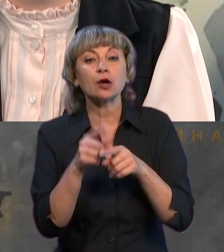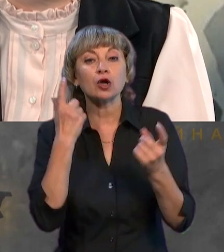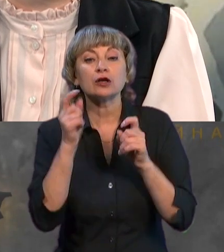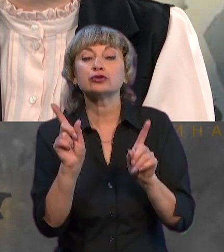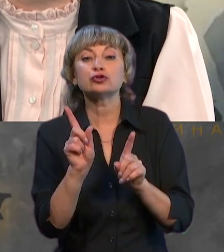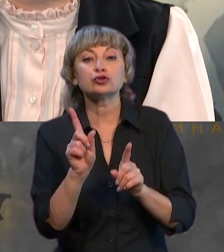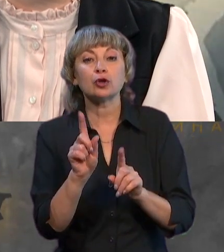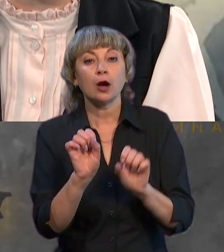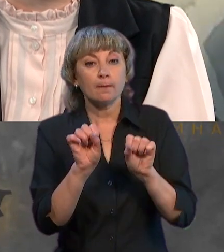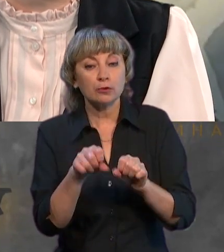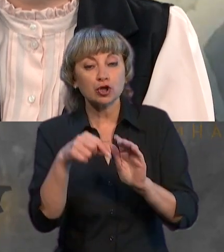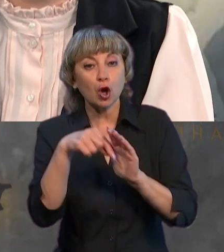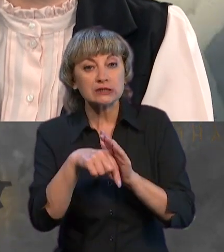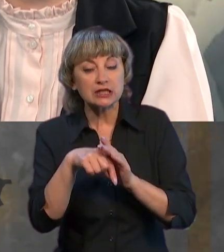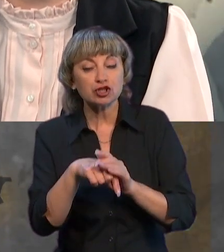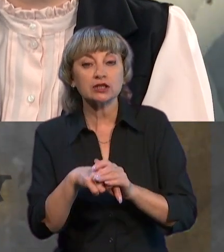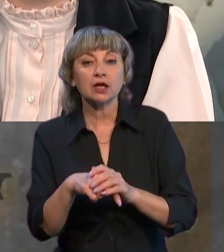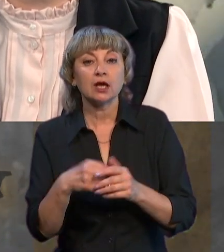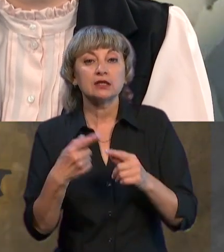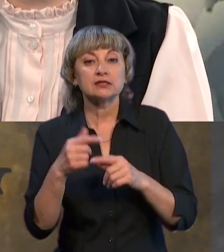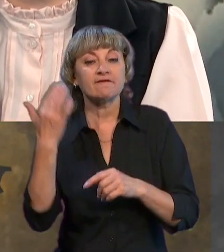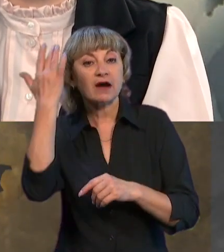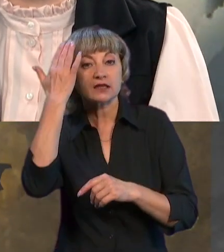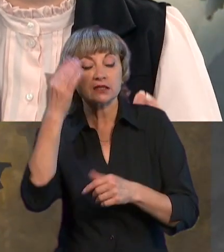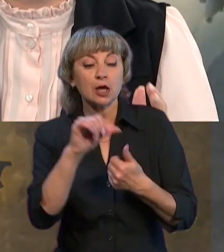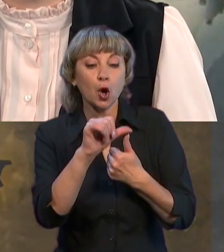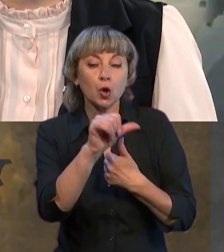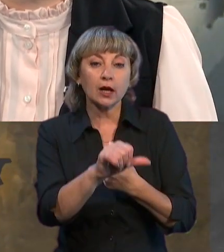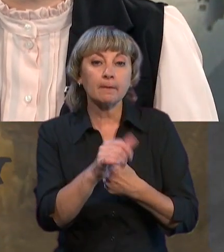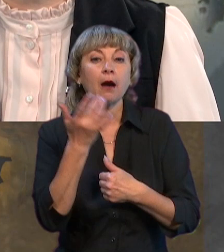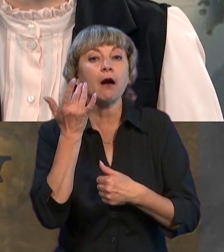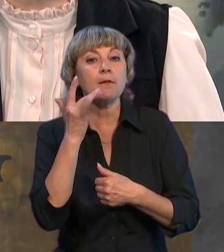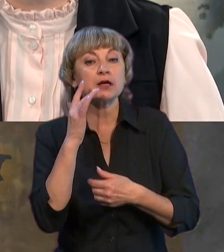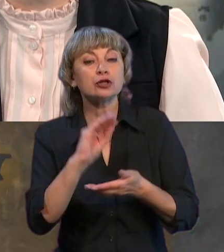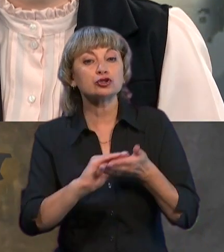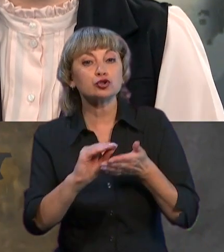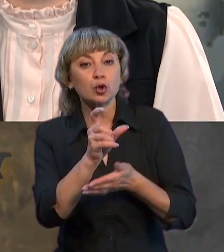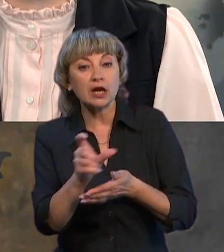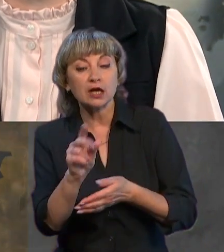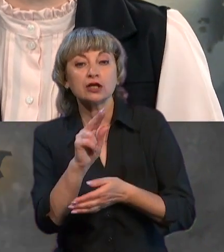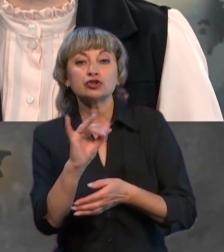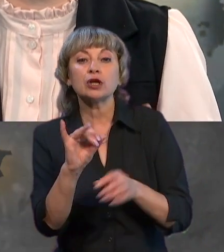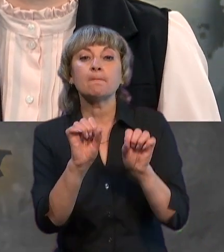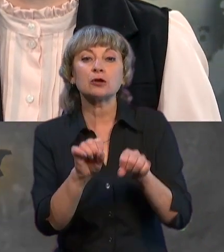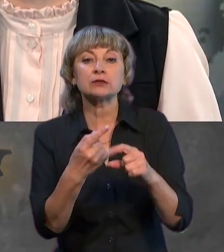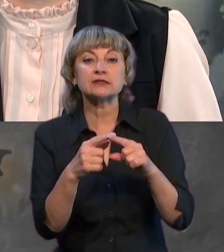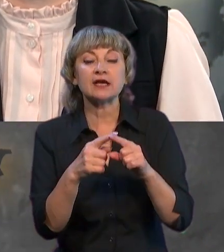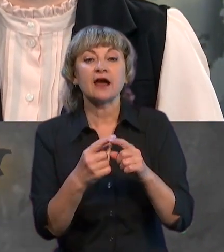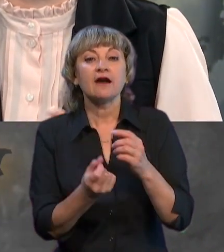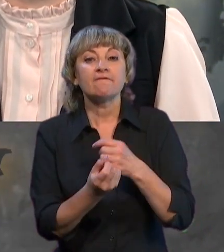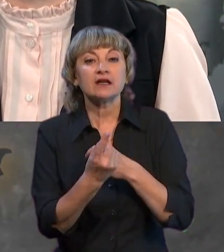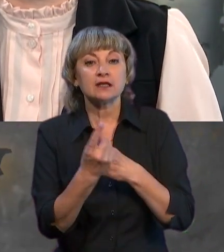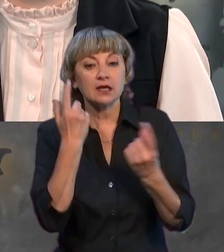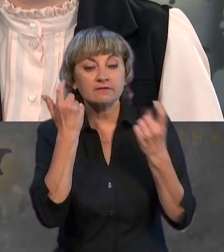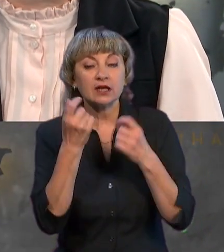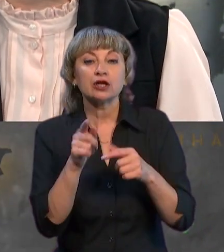що вона може означати? Це фантазії окремих американських журналістів, чи можливо це якийсь витік інформації,